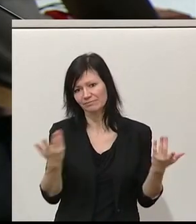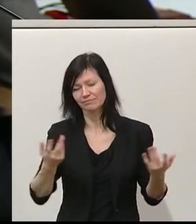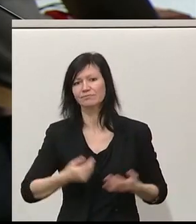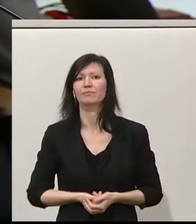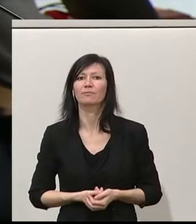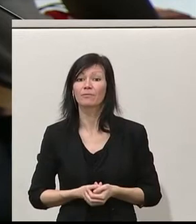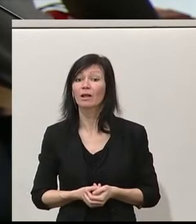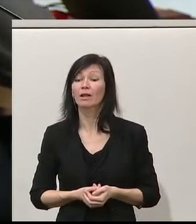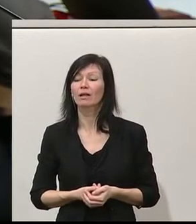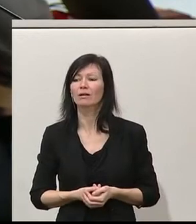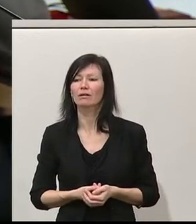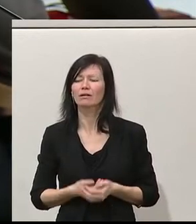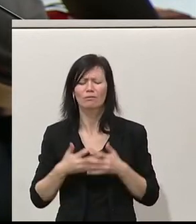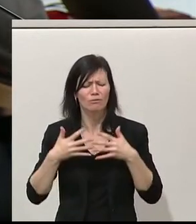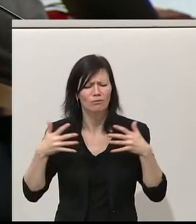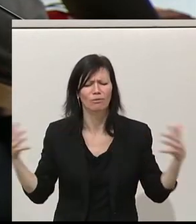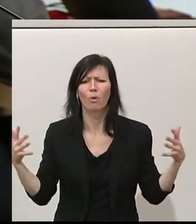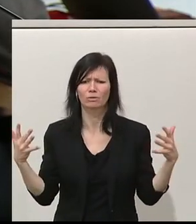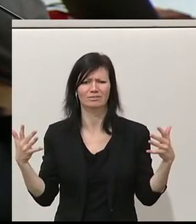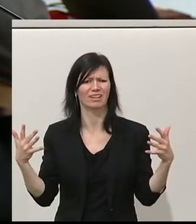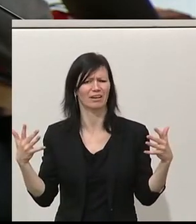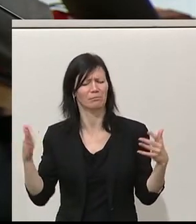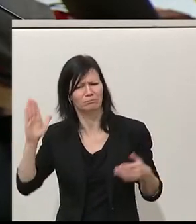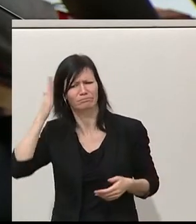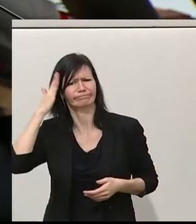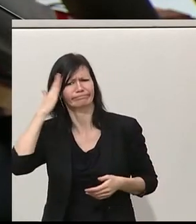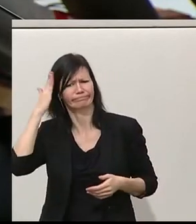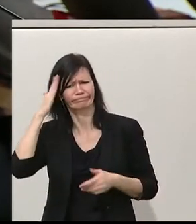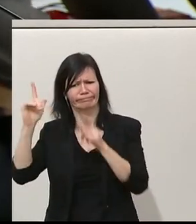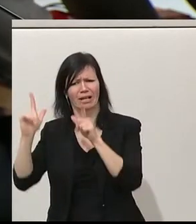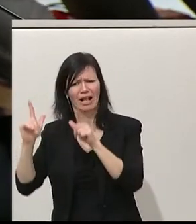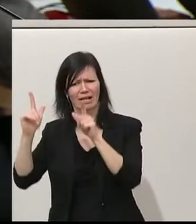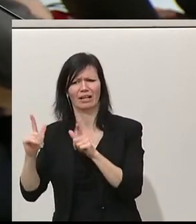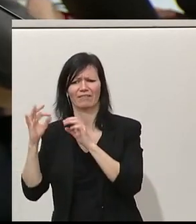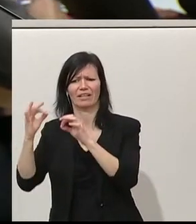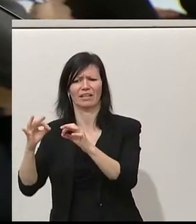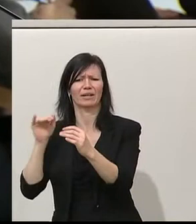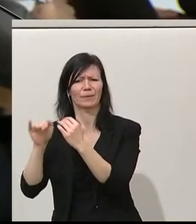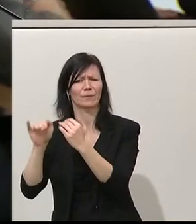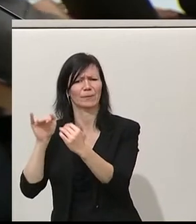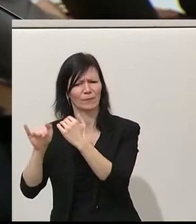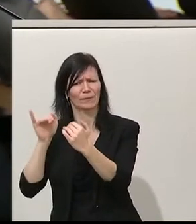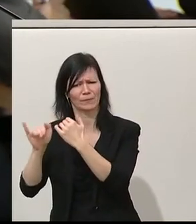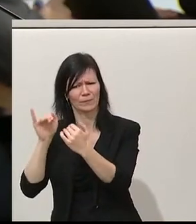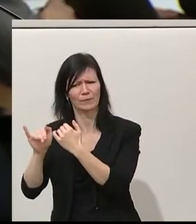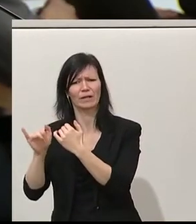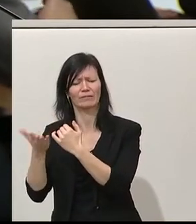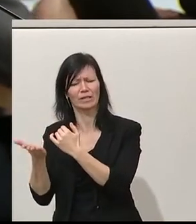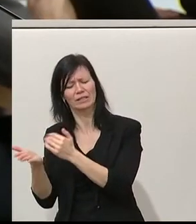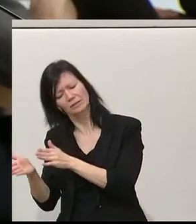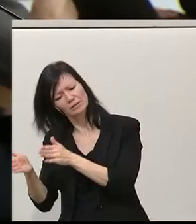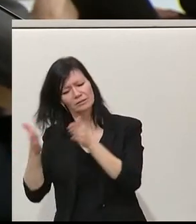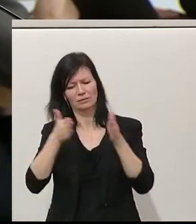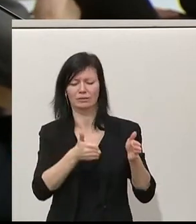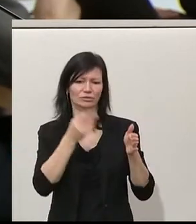auch abseits der großen Transitrouten wollen wir Maßnahmen setzen, um Logistik und